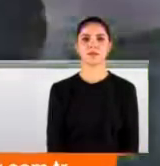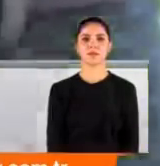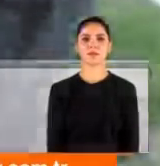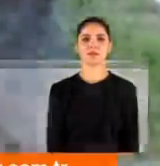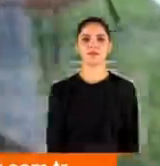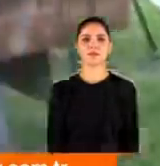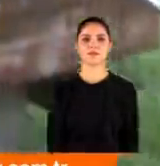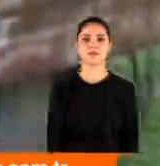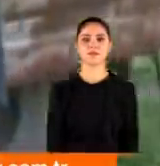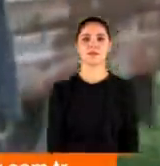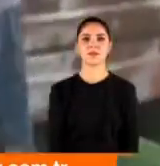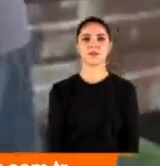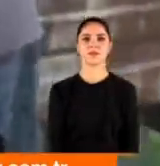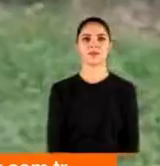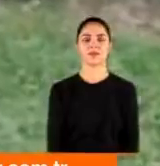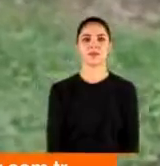tutuyor.